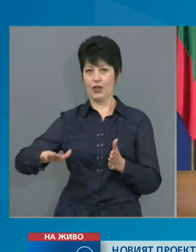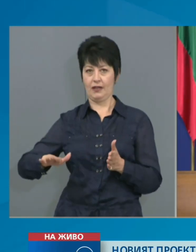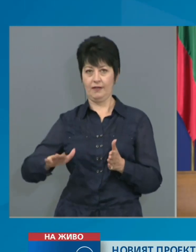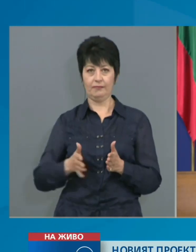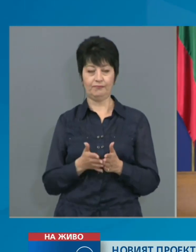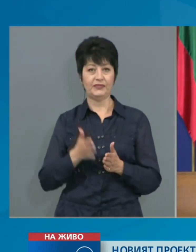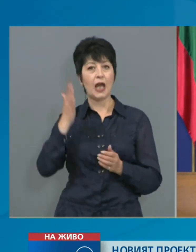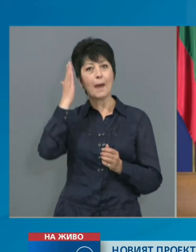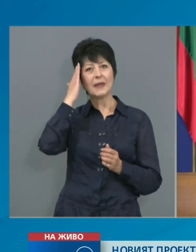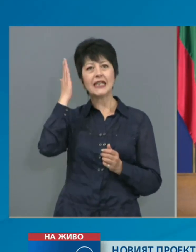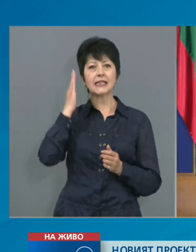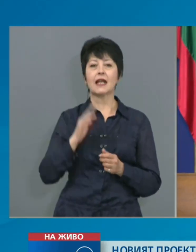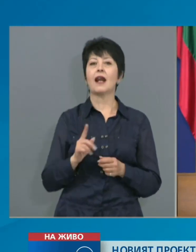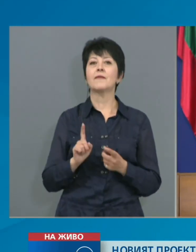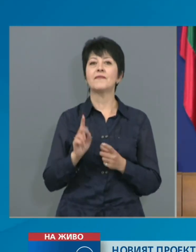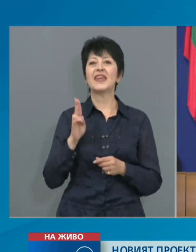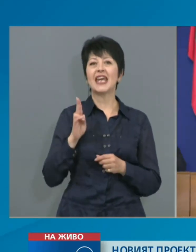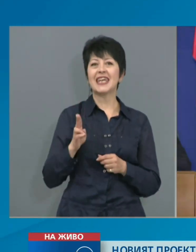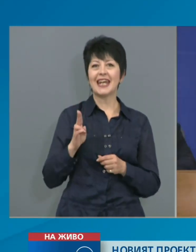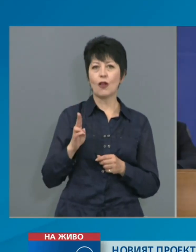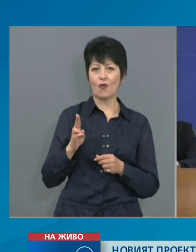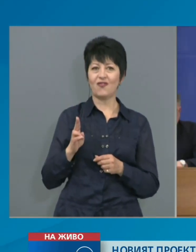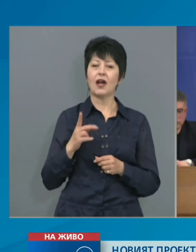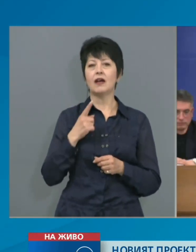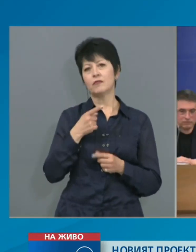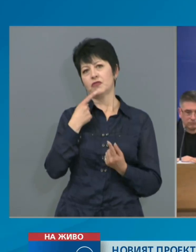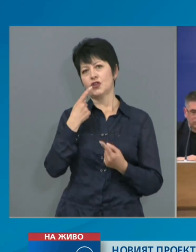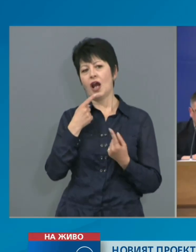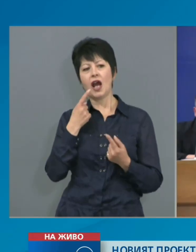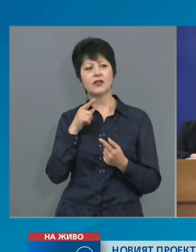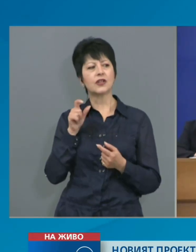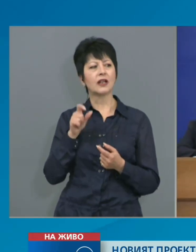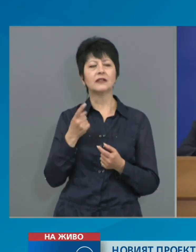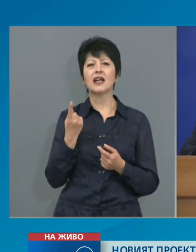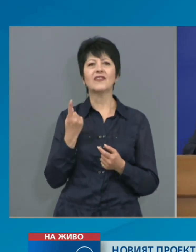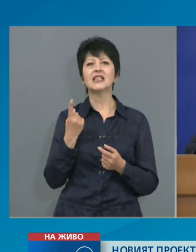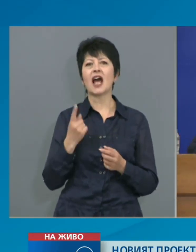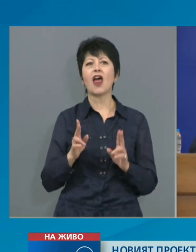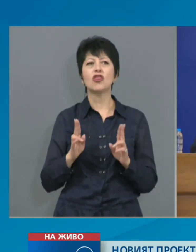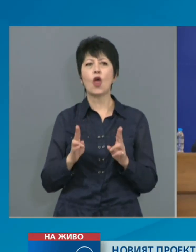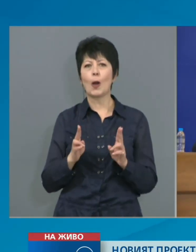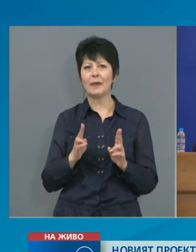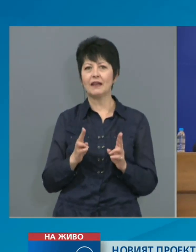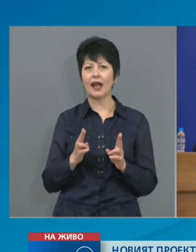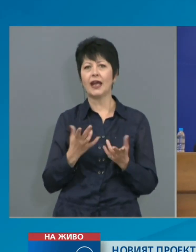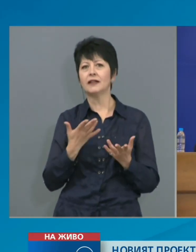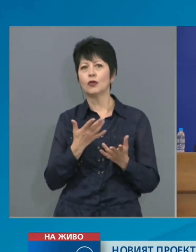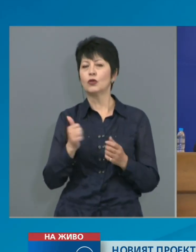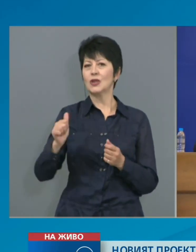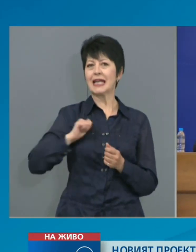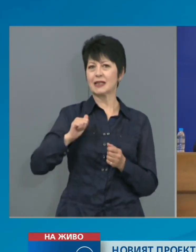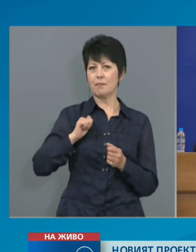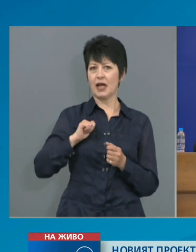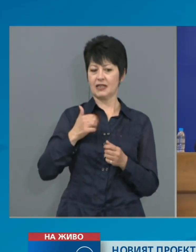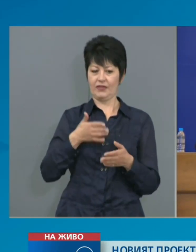Министр Кирилов ще каже няколко думи за нормите, които запазват своето действие и в